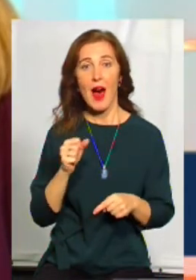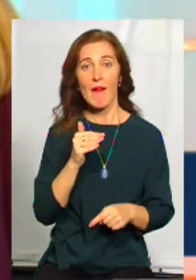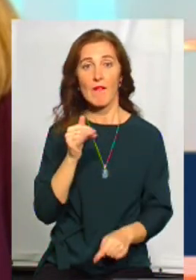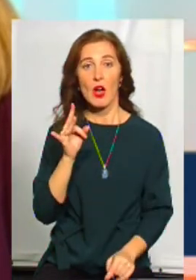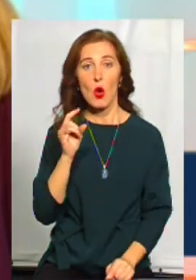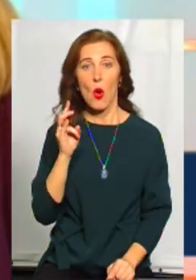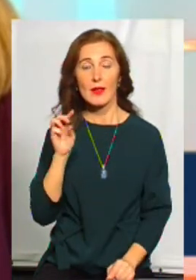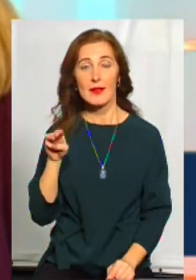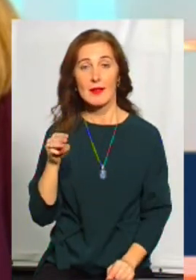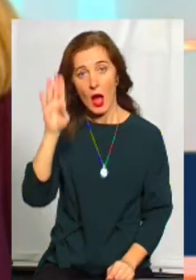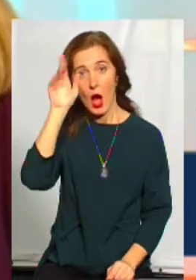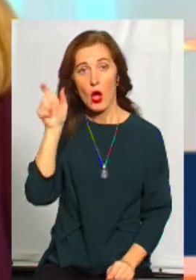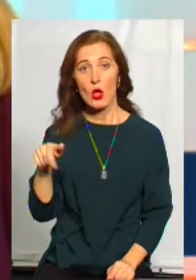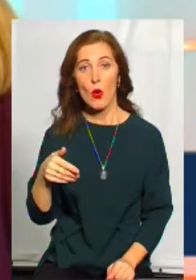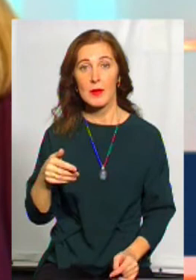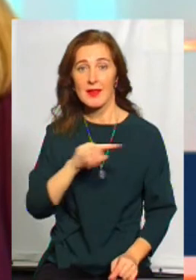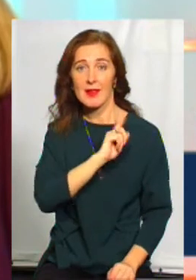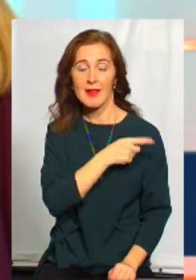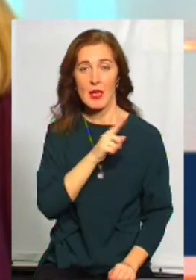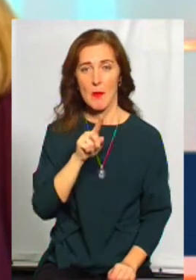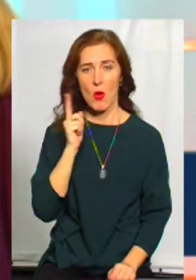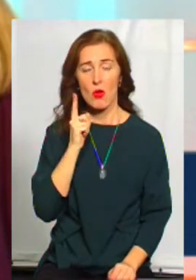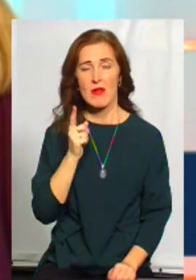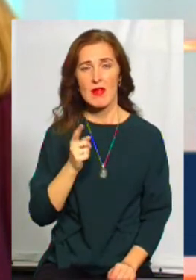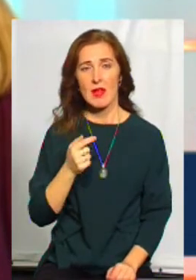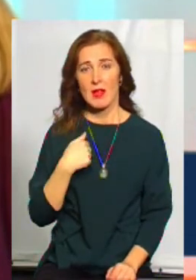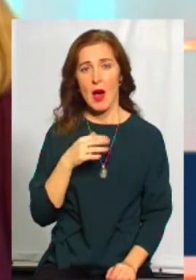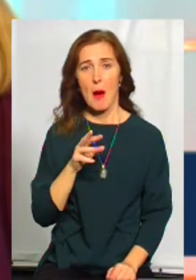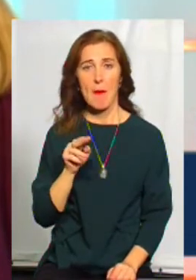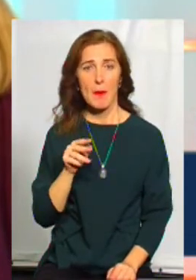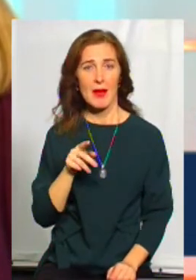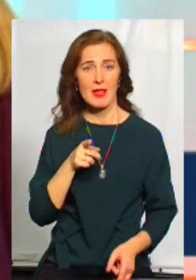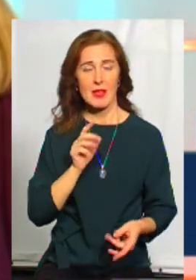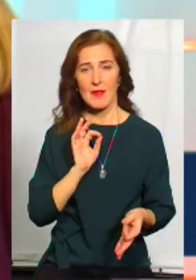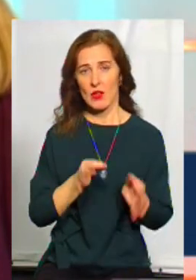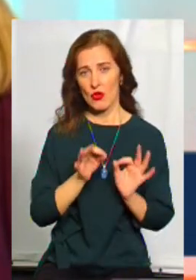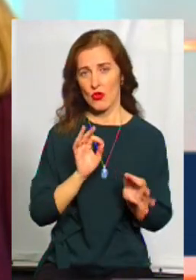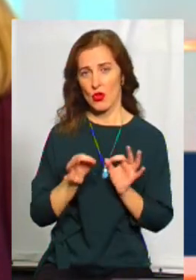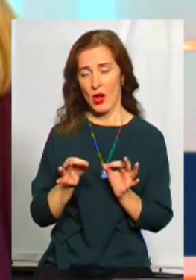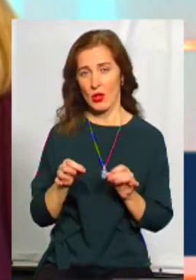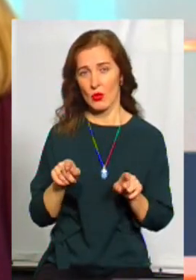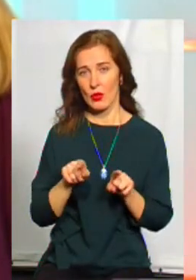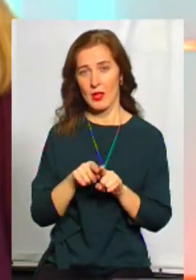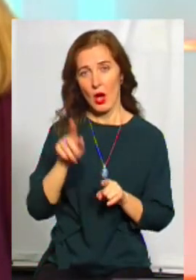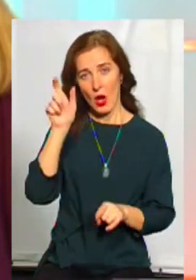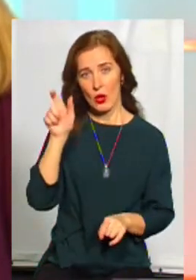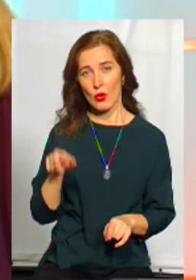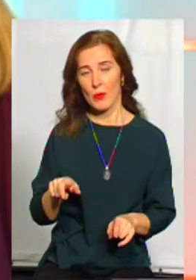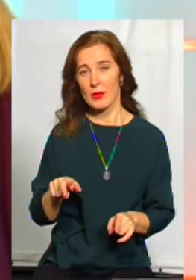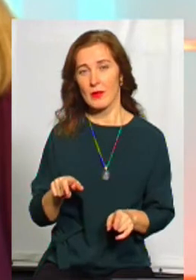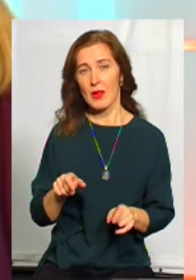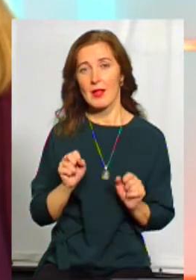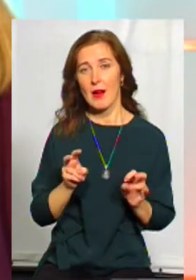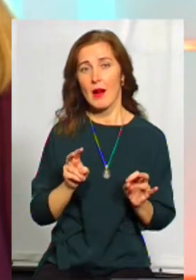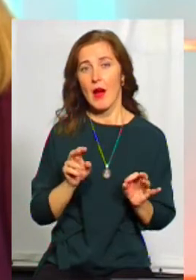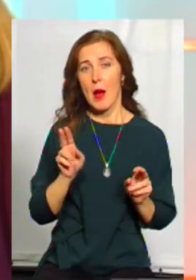Хлопці, хлопці, сильні, молоді хлопці. Я би, звичайно, толерував до тих хлопців, які пройшли фронт, але то, як